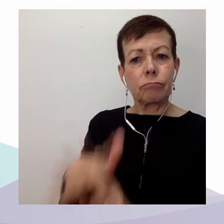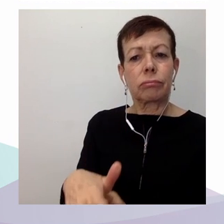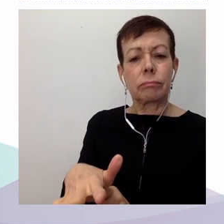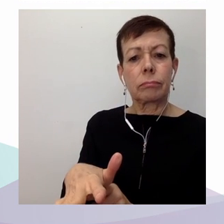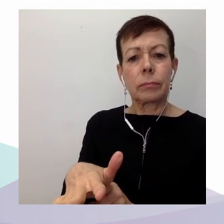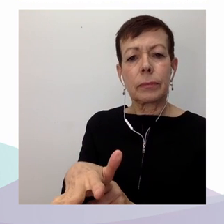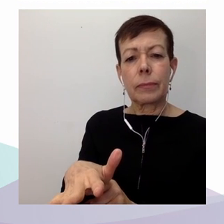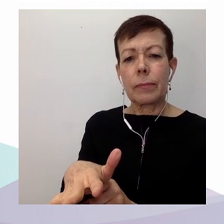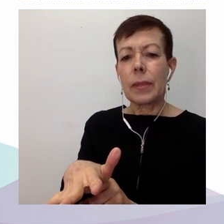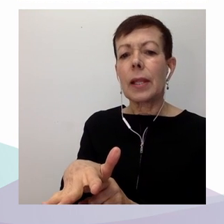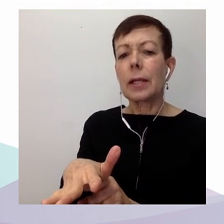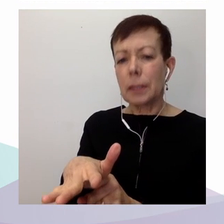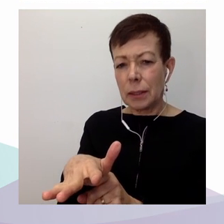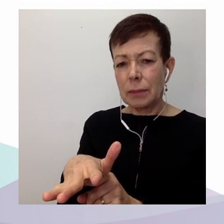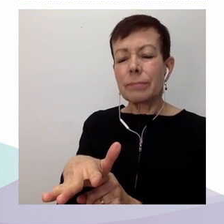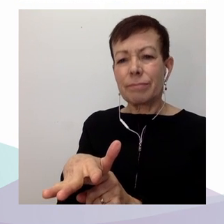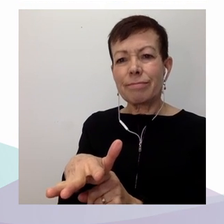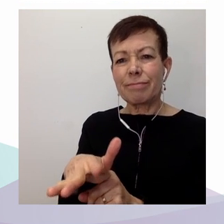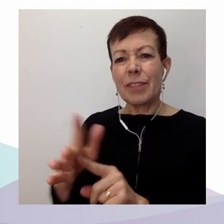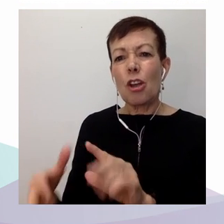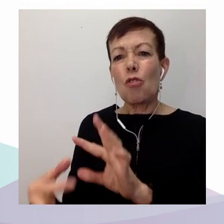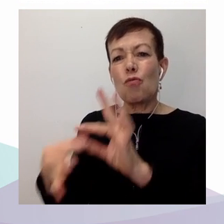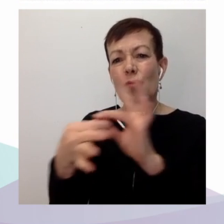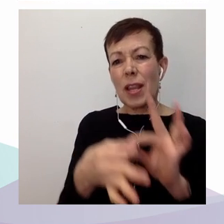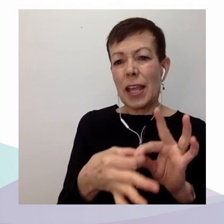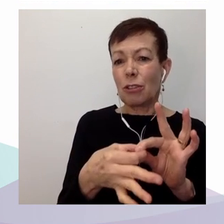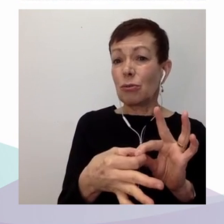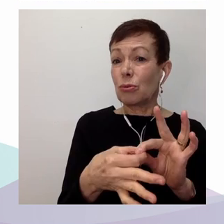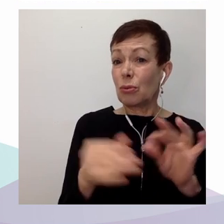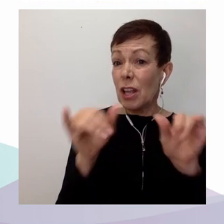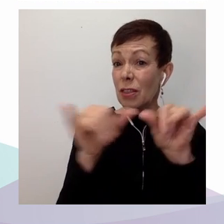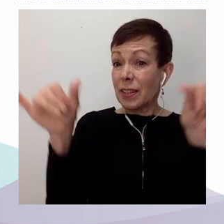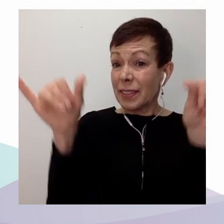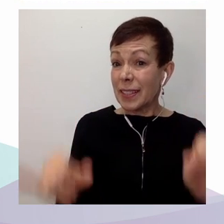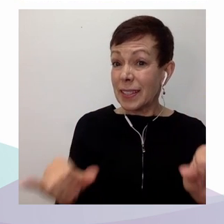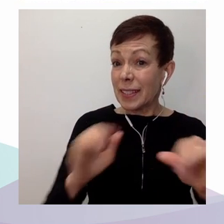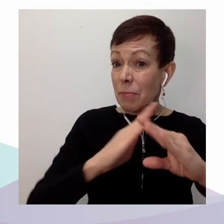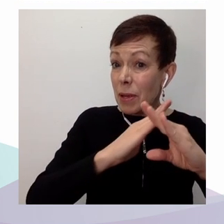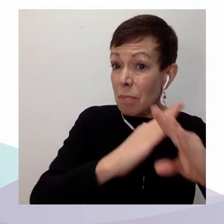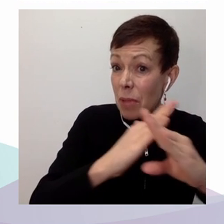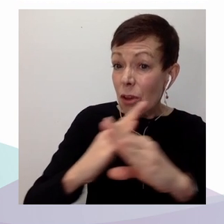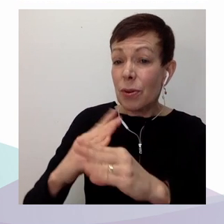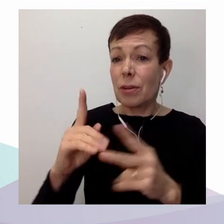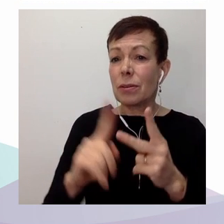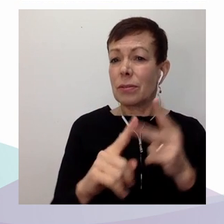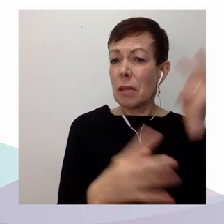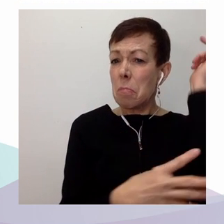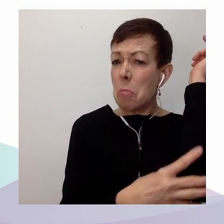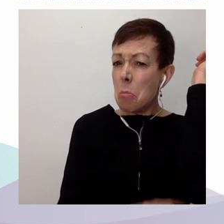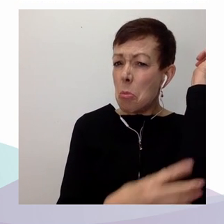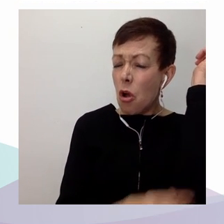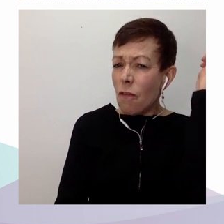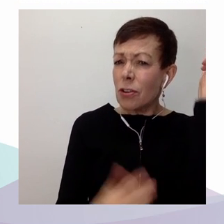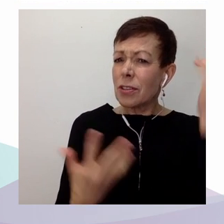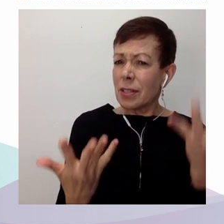pauvreté, dont les obstacles systémiques qui empêchent l'intégration au travail des prestataires d'aide sociale.